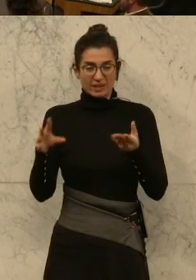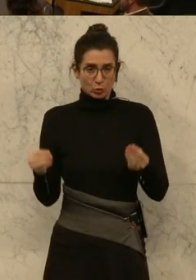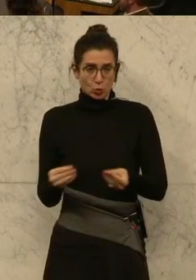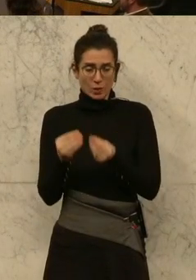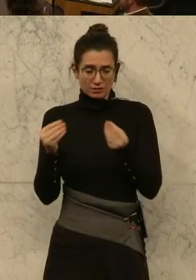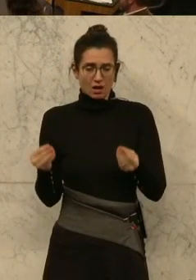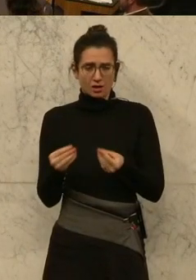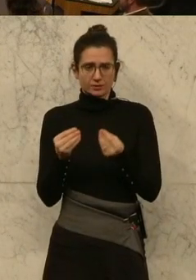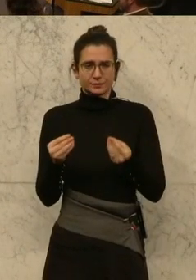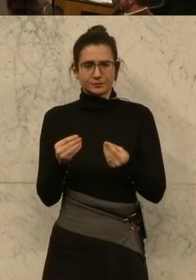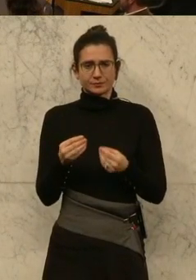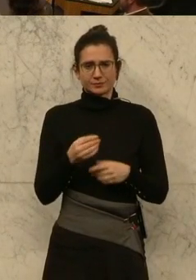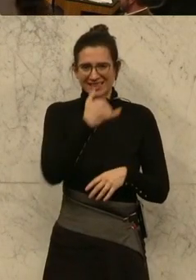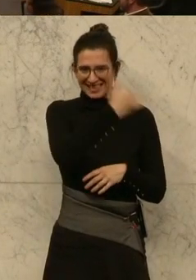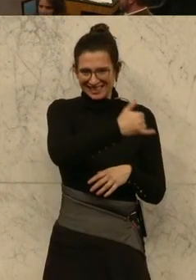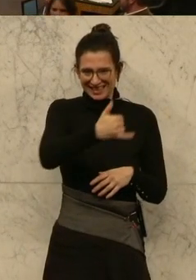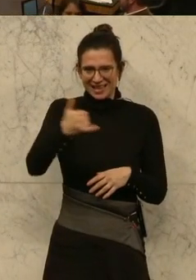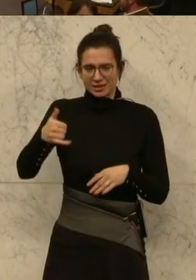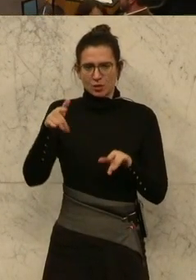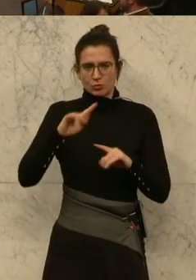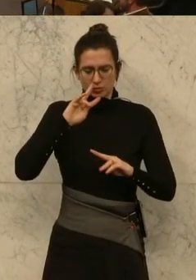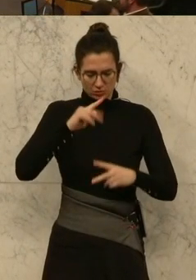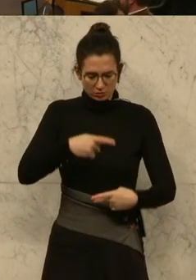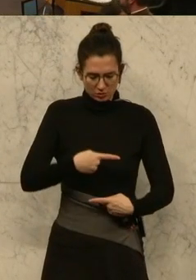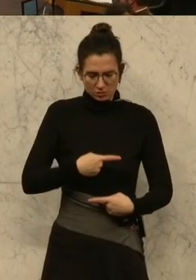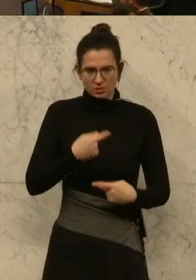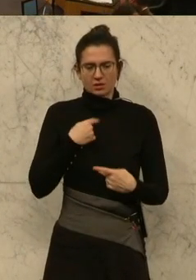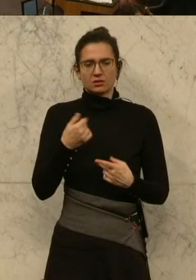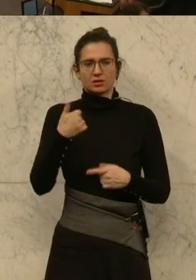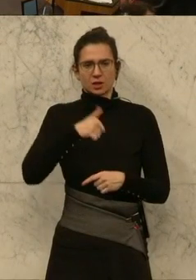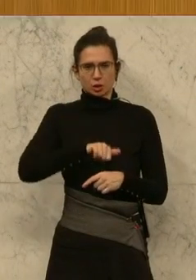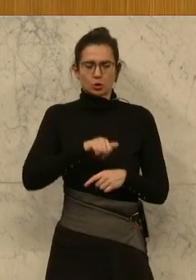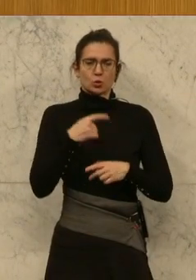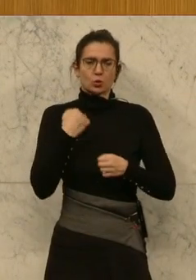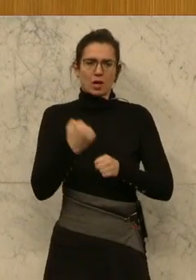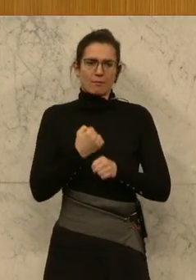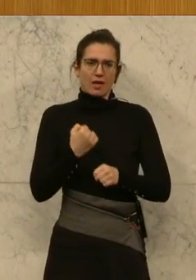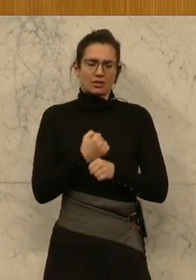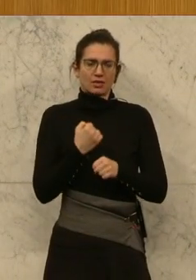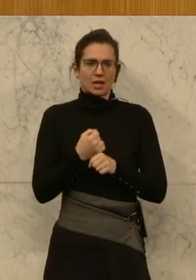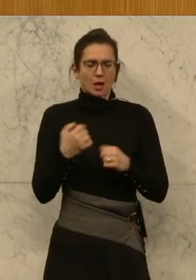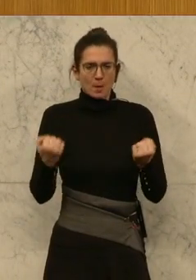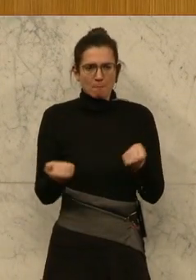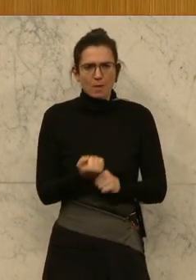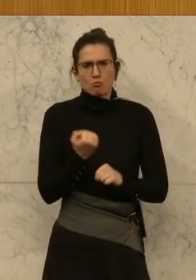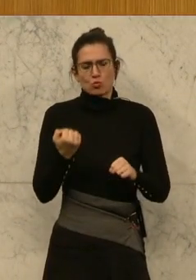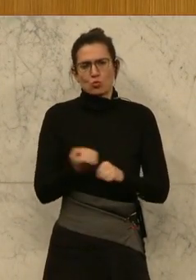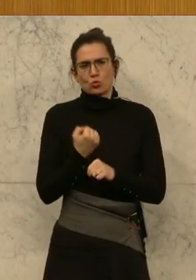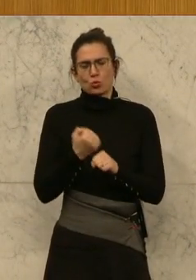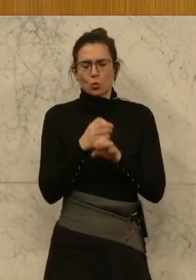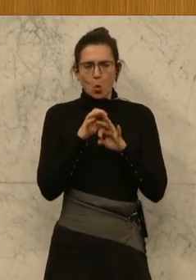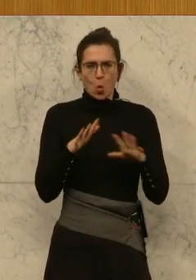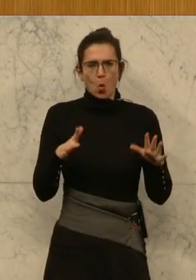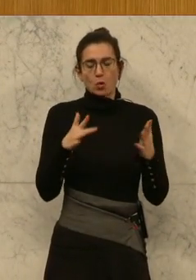können wir uns, glaube ich, alle selbst an der Nase nehmen und dazu beitragen, um das ohne irgendeinen großen Aufwand oder